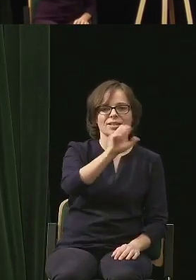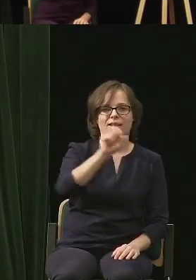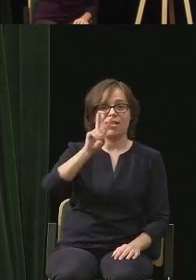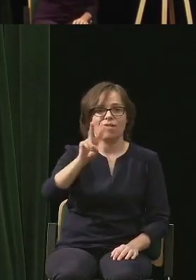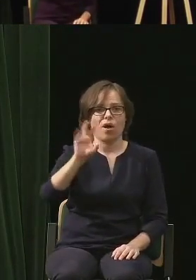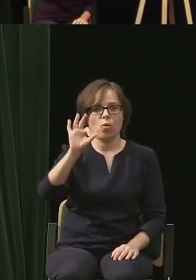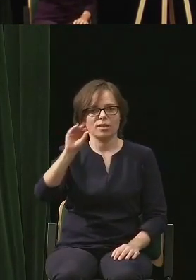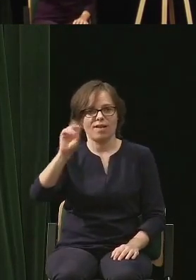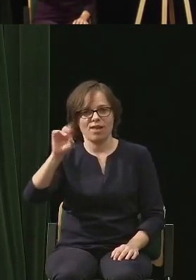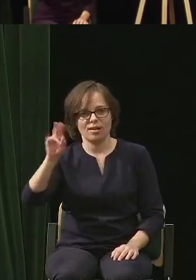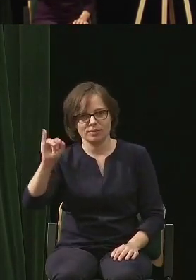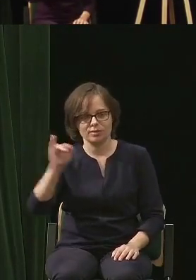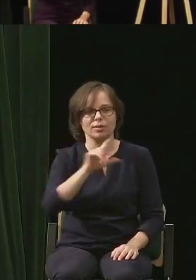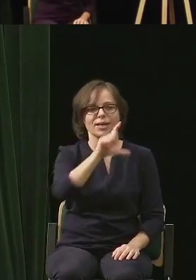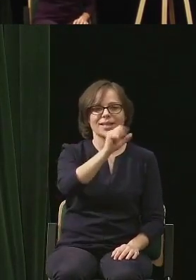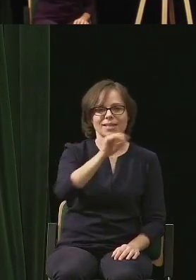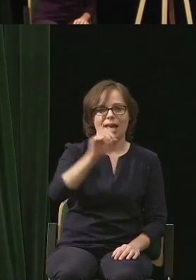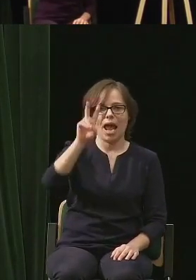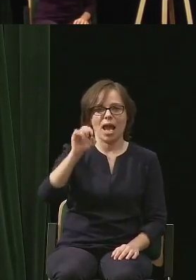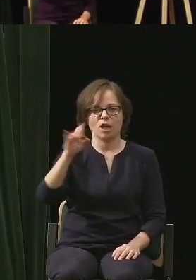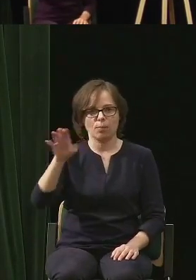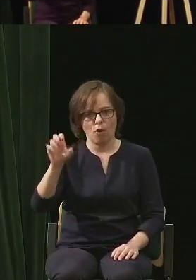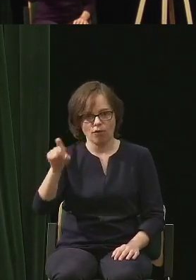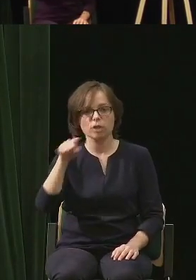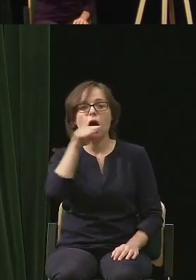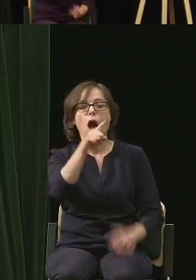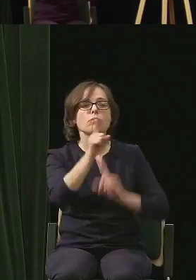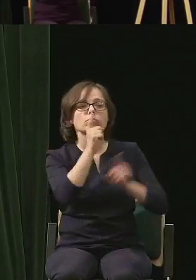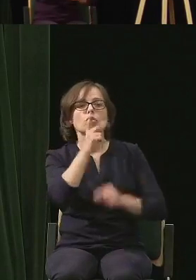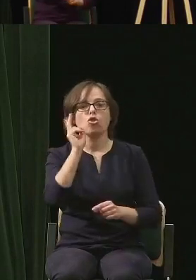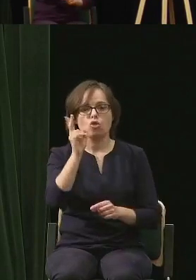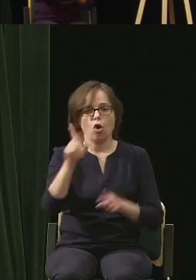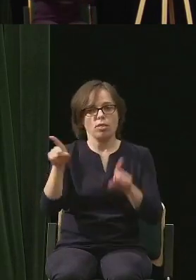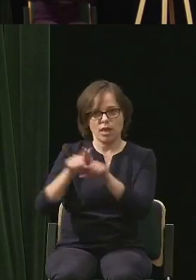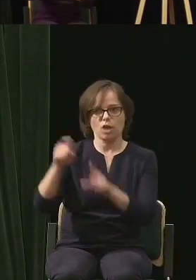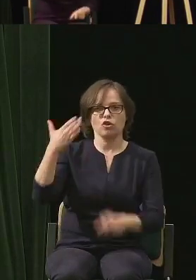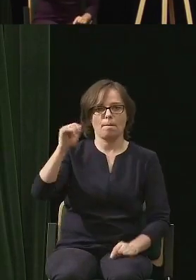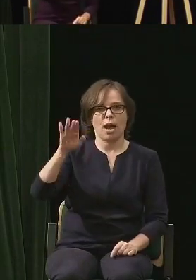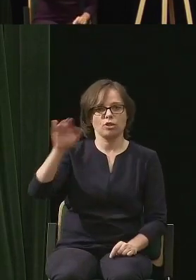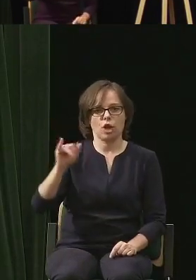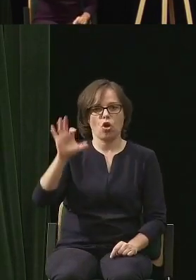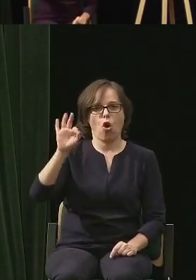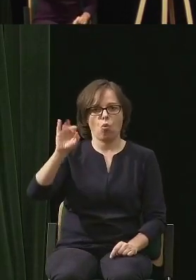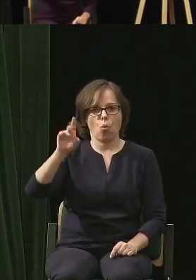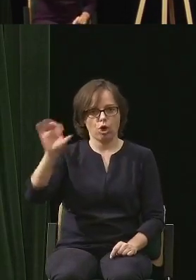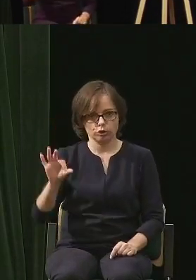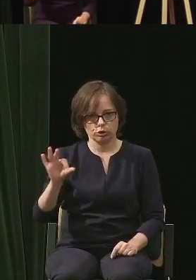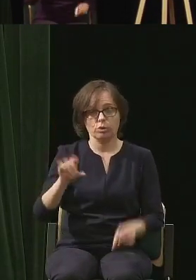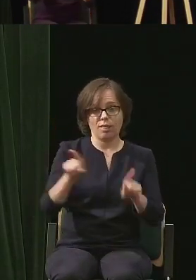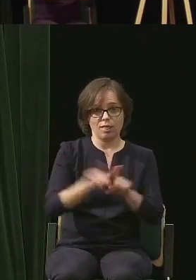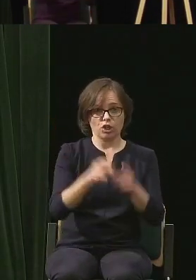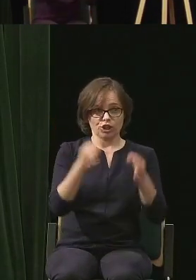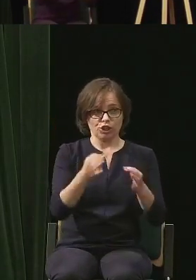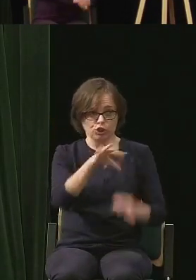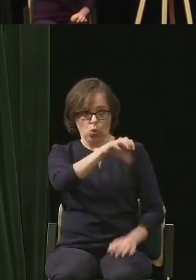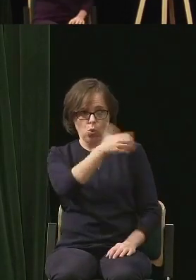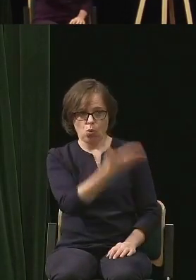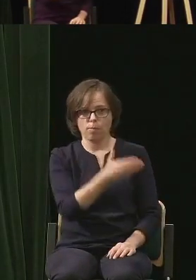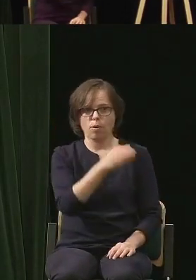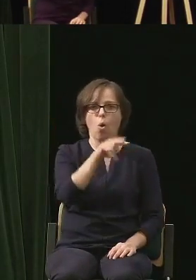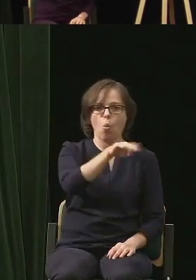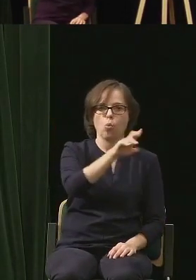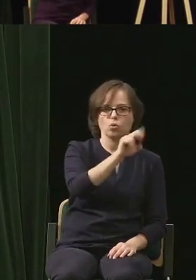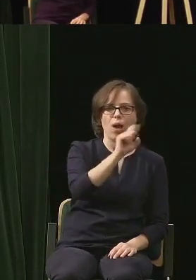Sewerski i Cezary Harasimowicz, których przesłuchiwał również Maciej Orłoś. No i dzisiejsza ekipa, Urszula